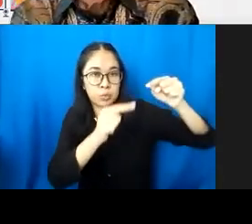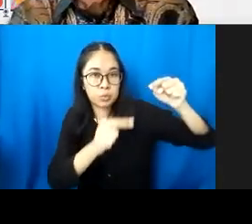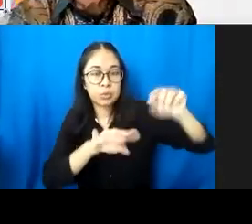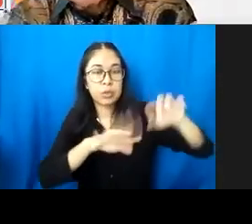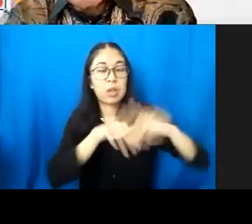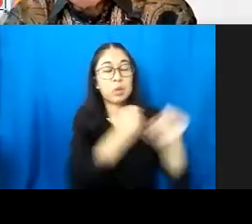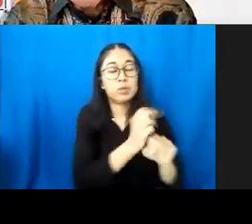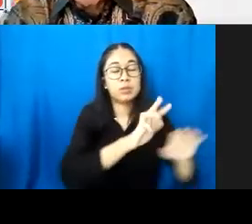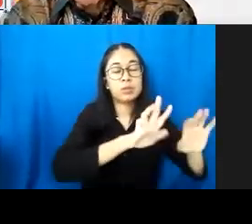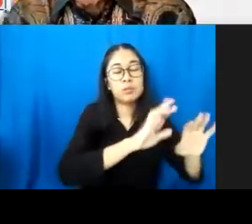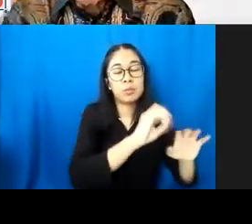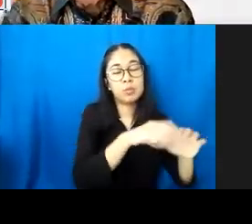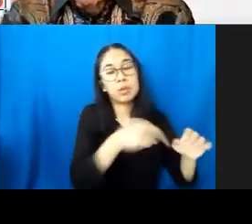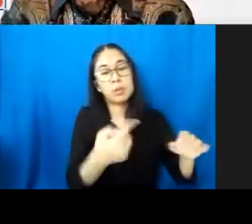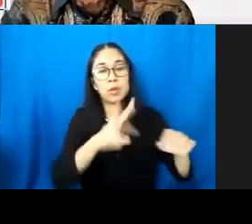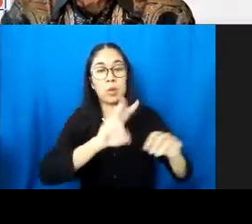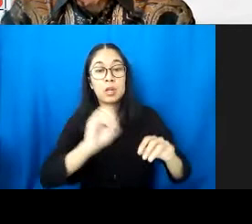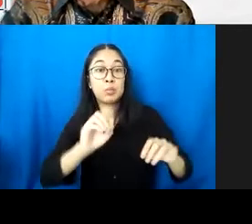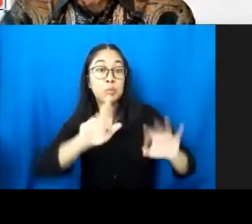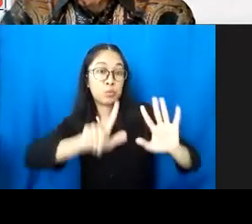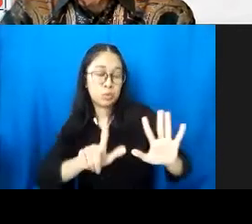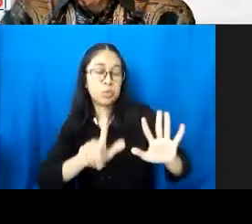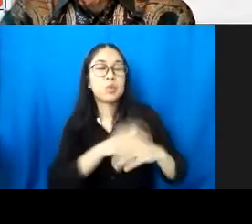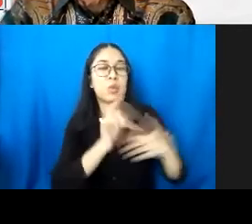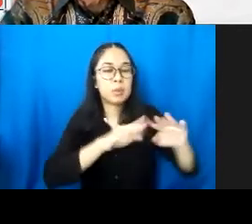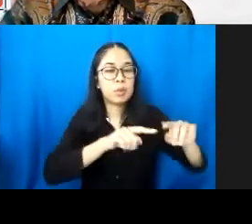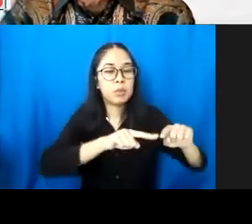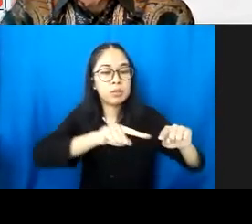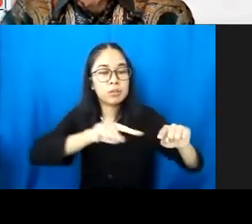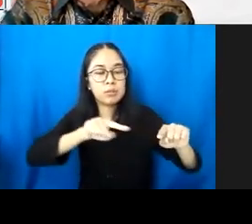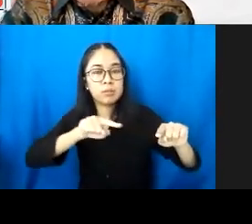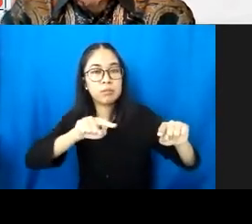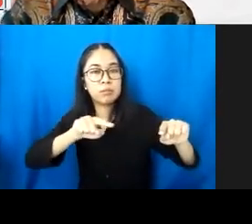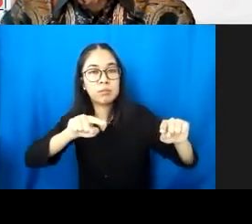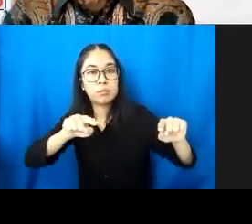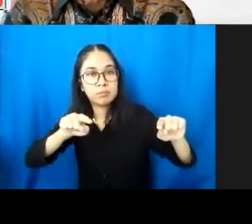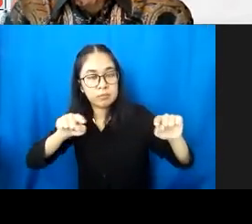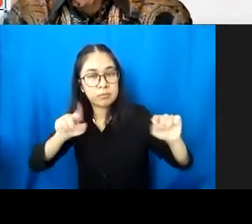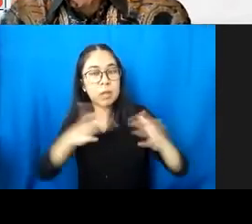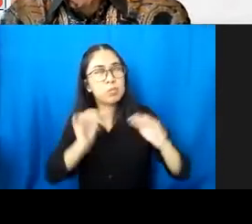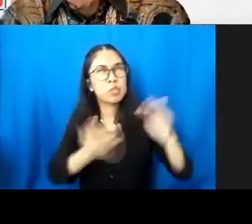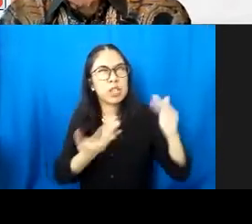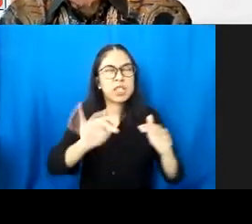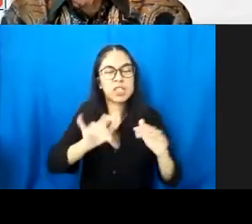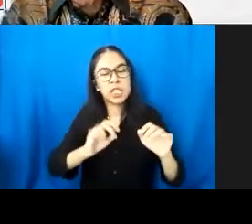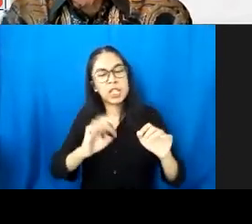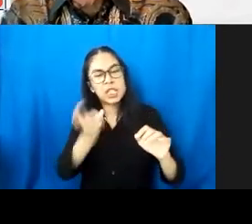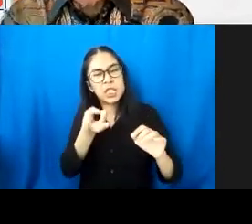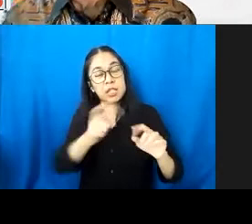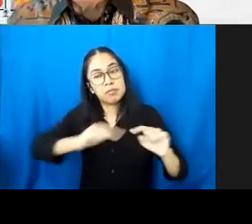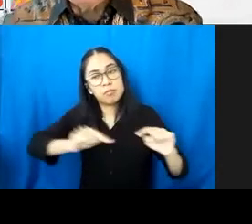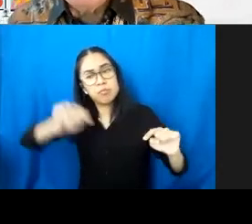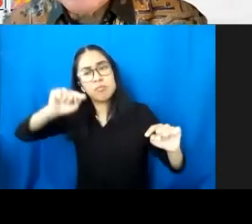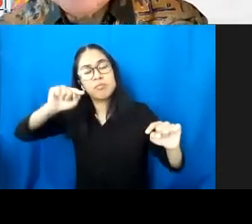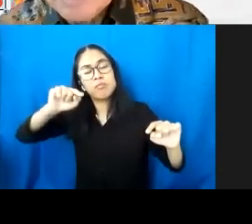2000 itu cukup tajam, tapi mulai melandai, malah ada di mana-mana agak naik dikit gitu ya, kemudian turun, tapi